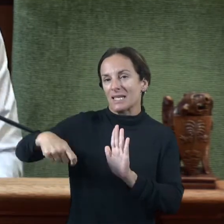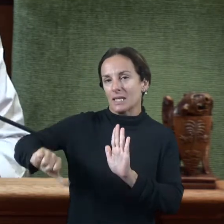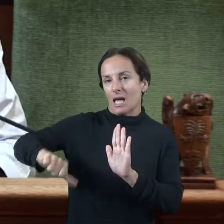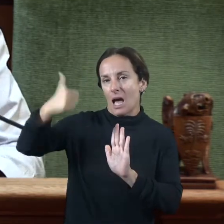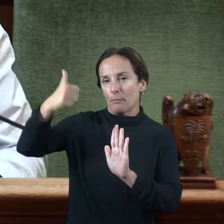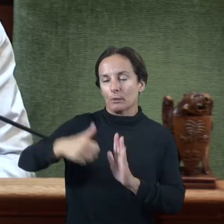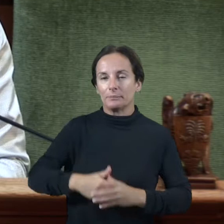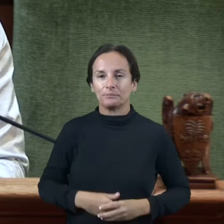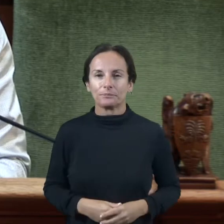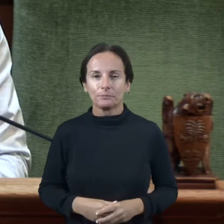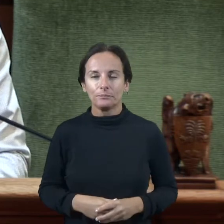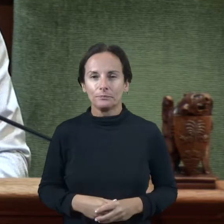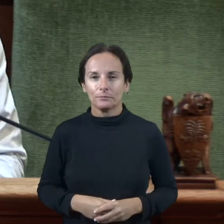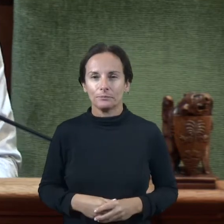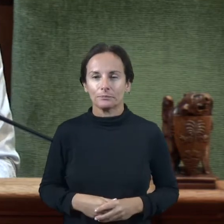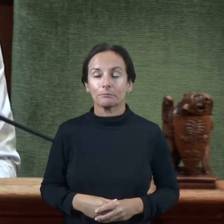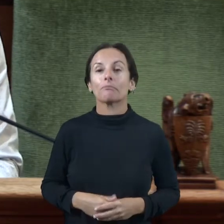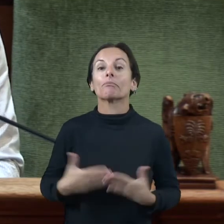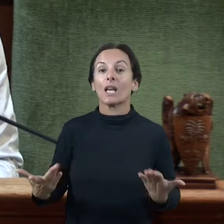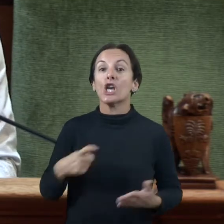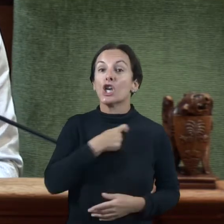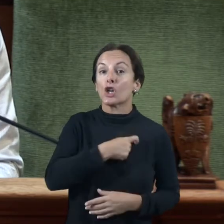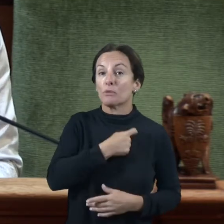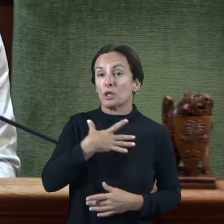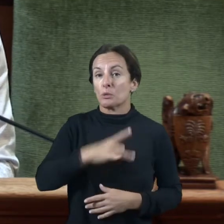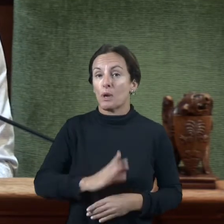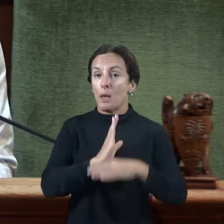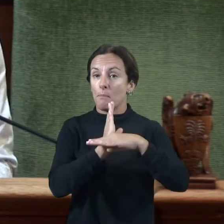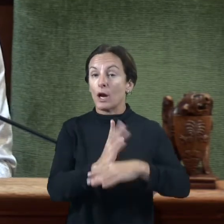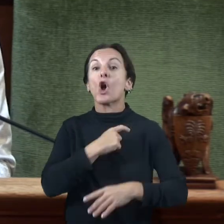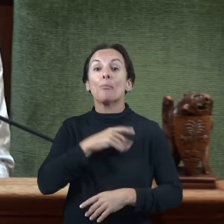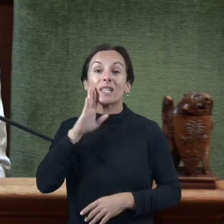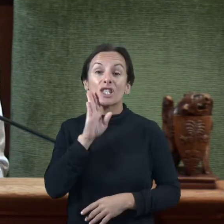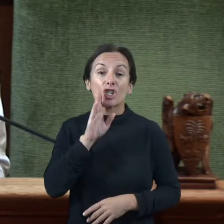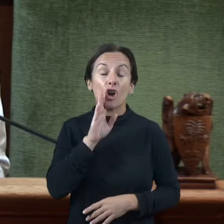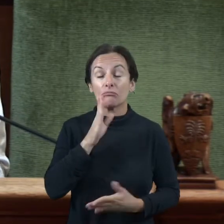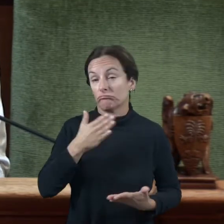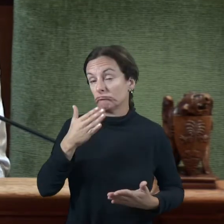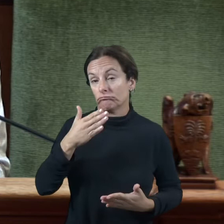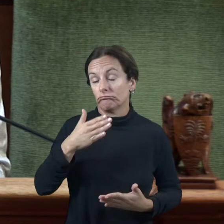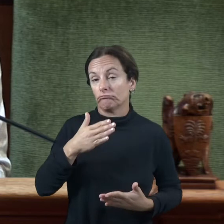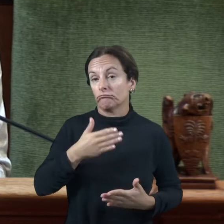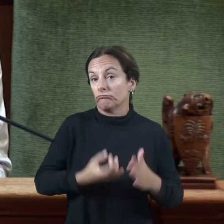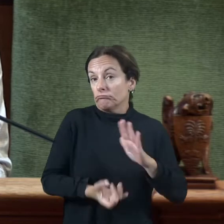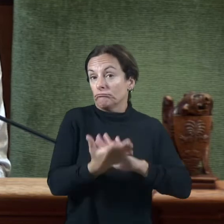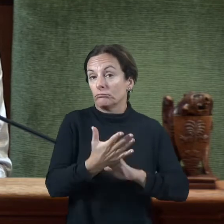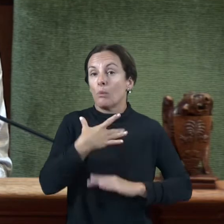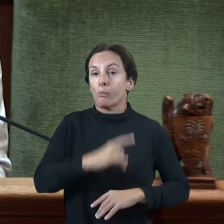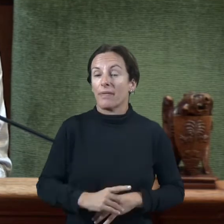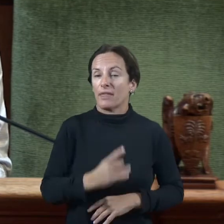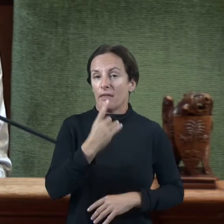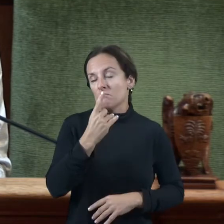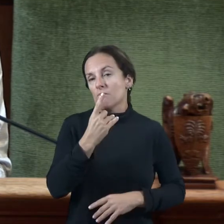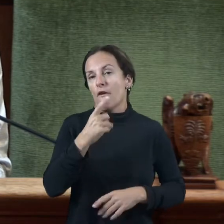específiques que poden ser dos tipus permanents o temporals en funció de la